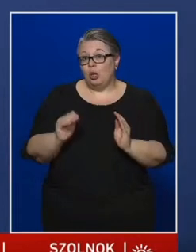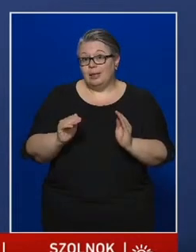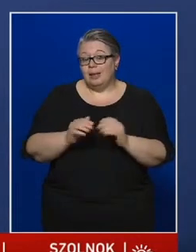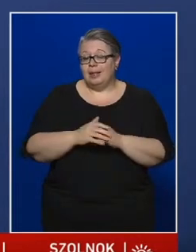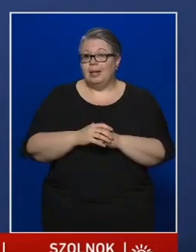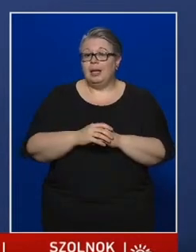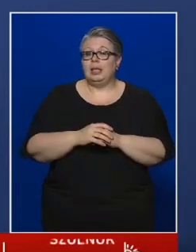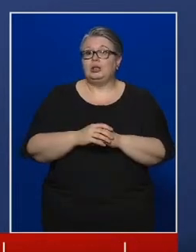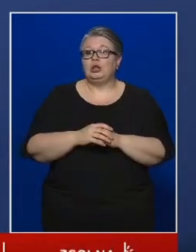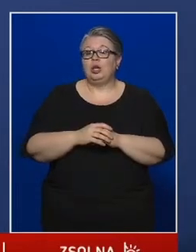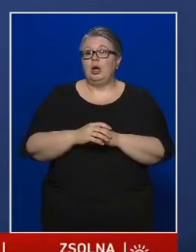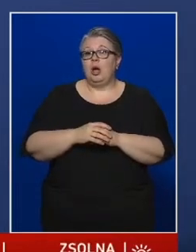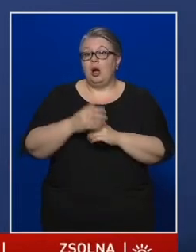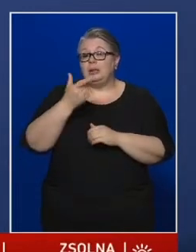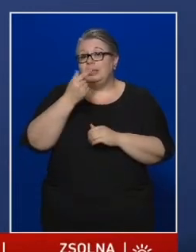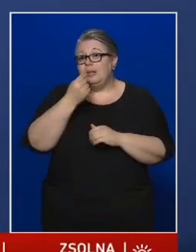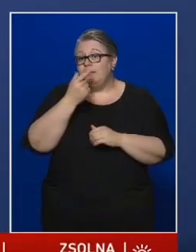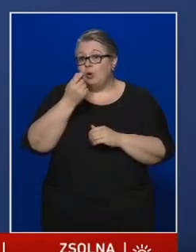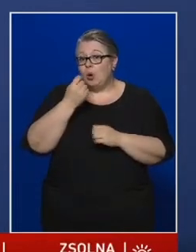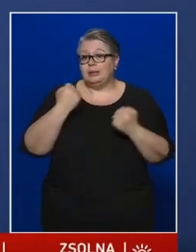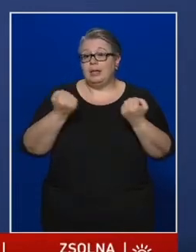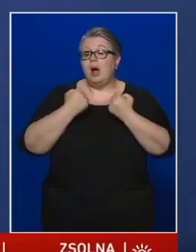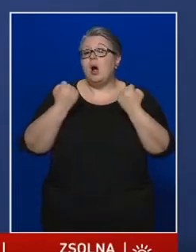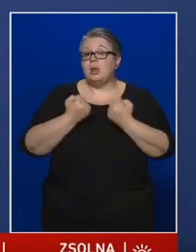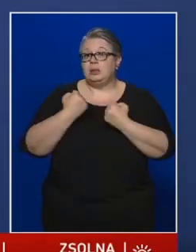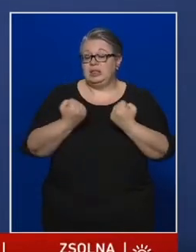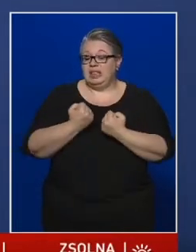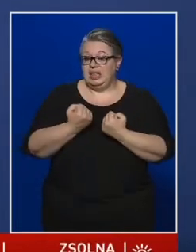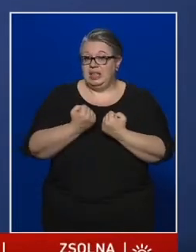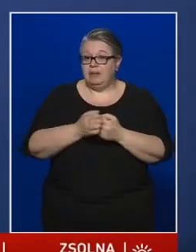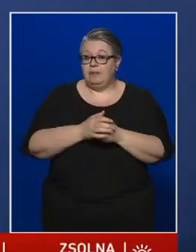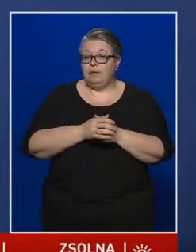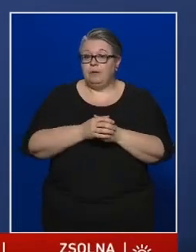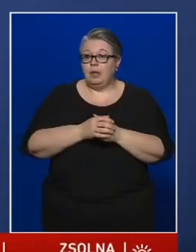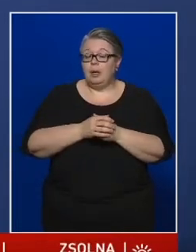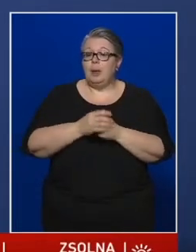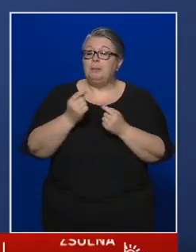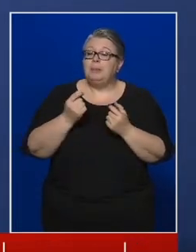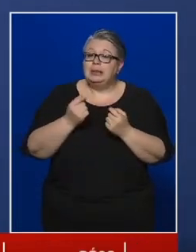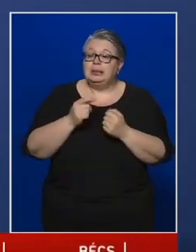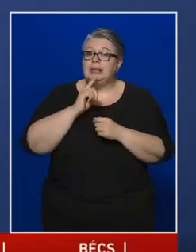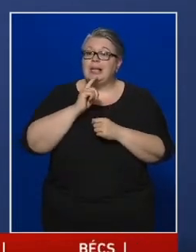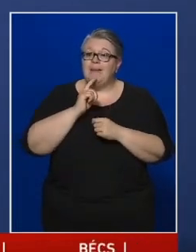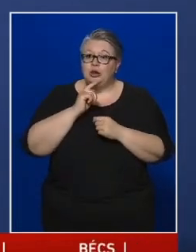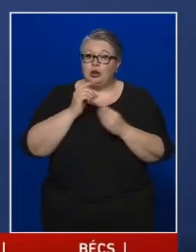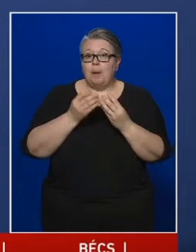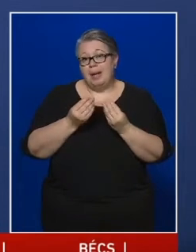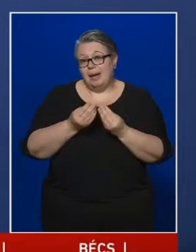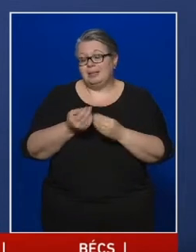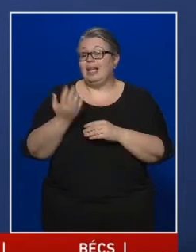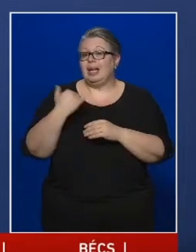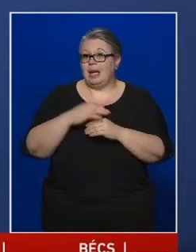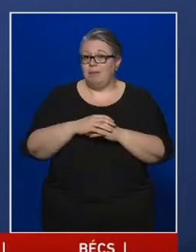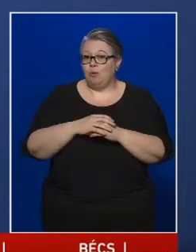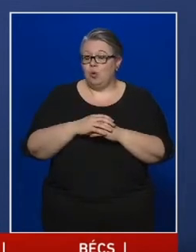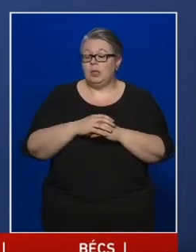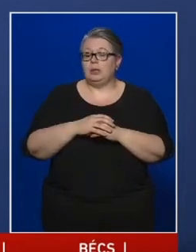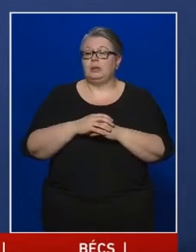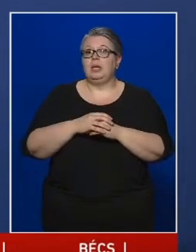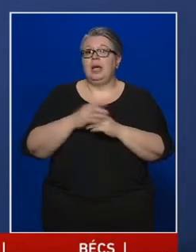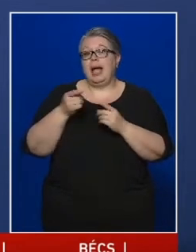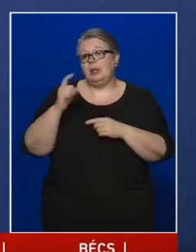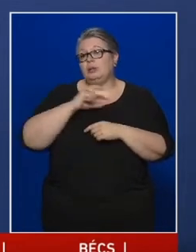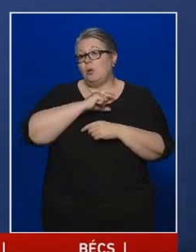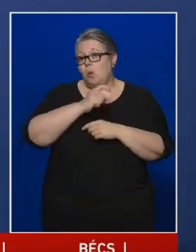az influenza aktivitás kisebb mértékének tudjuk be